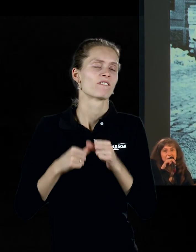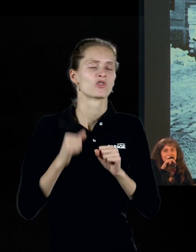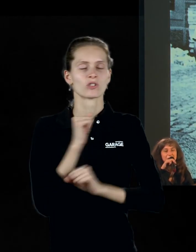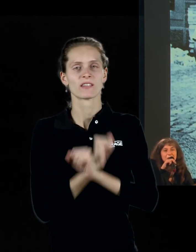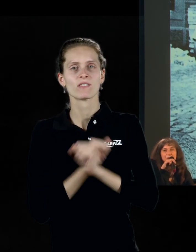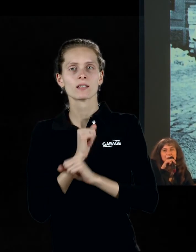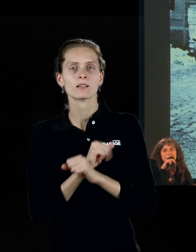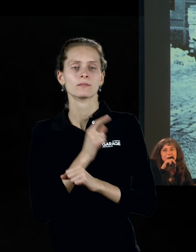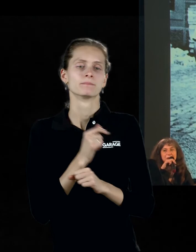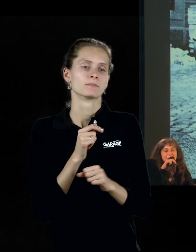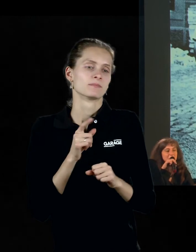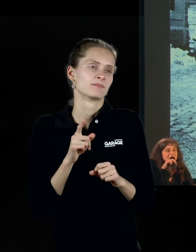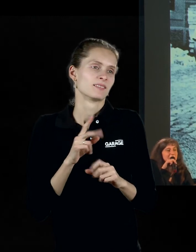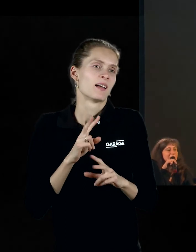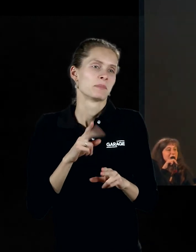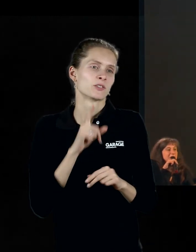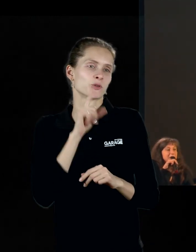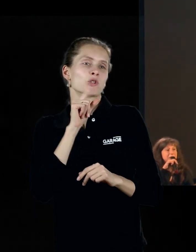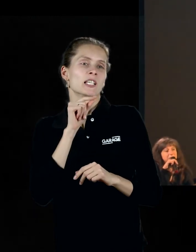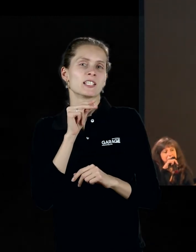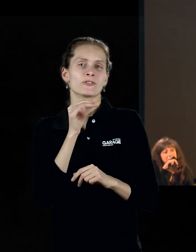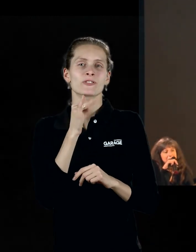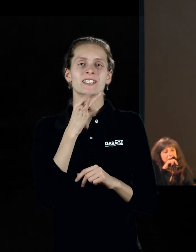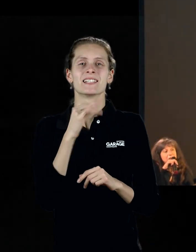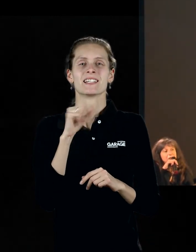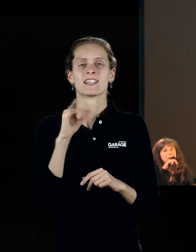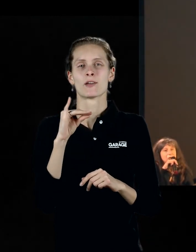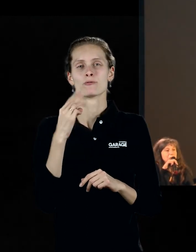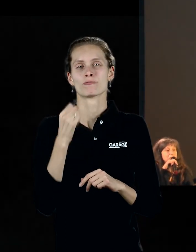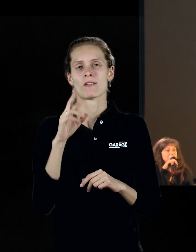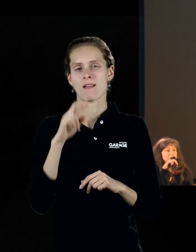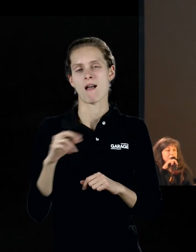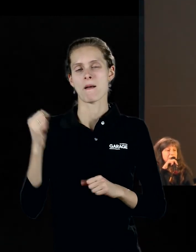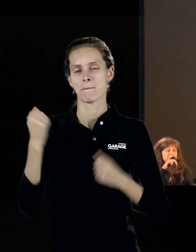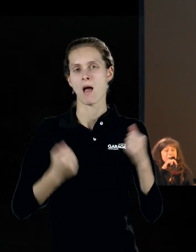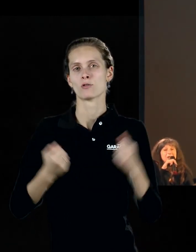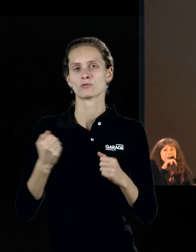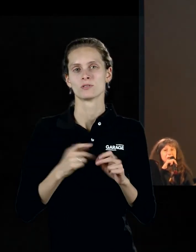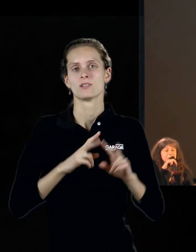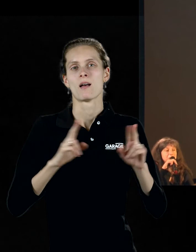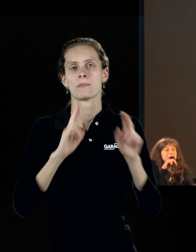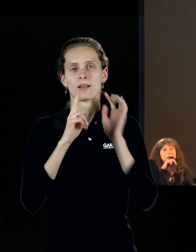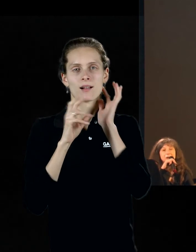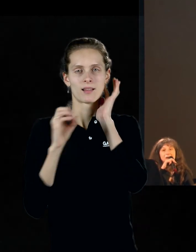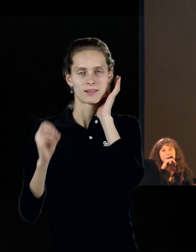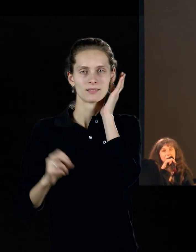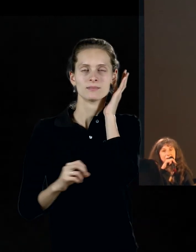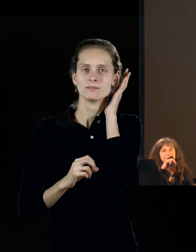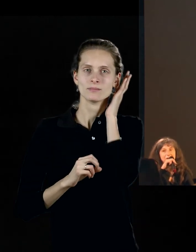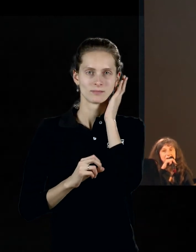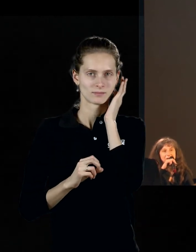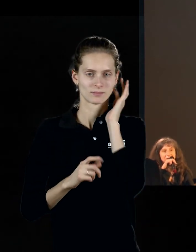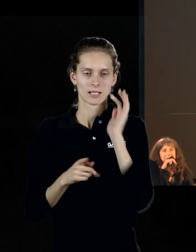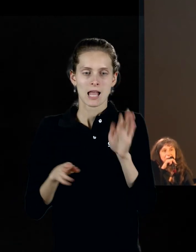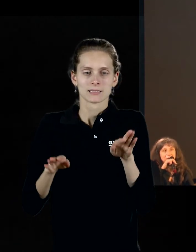такая чирикающая машина, как у Клея. И такие вот рисунки, вполне сопоставимые с тем, что